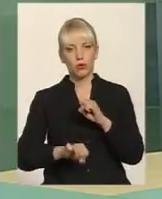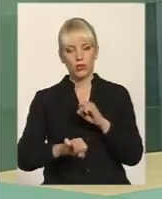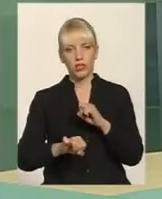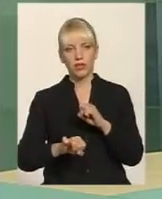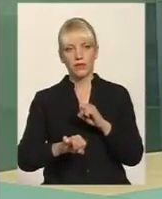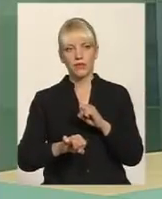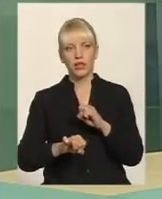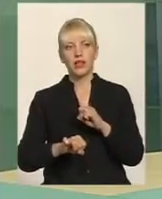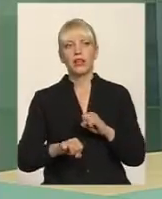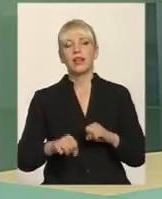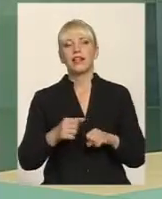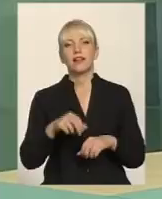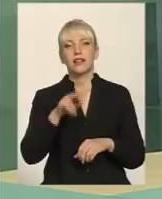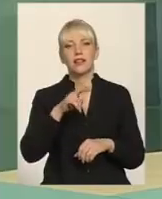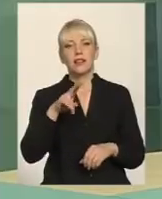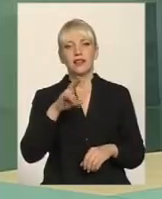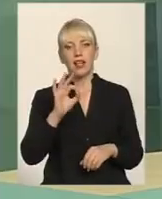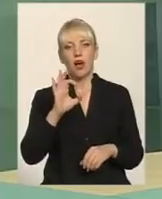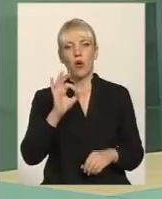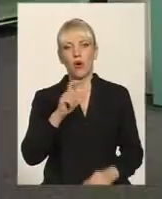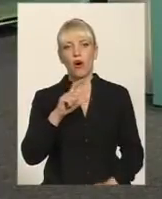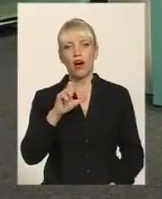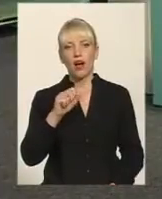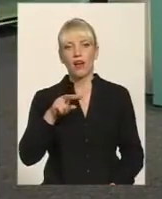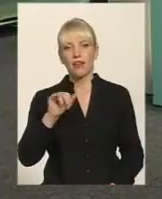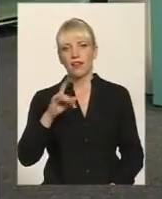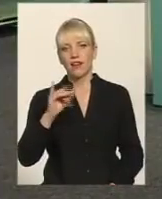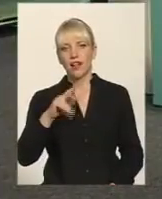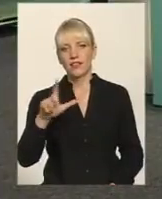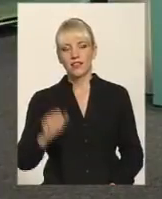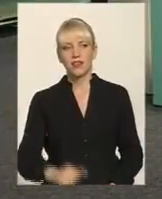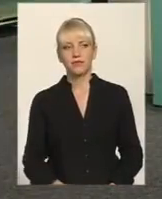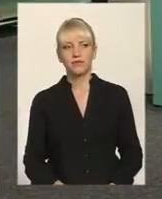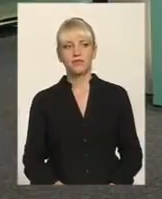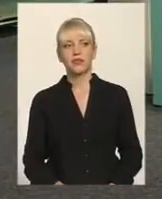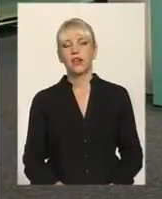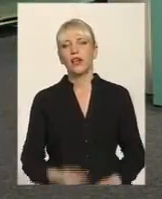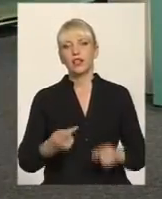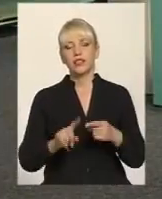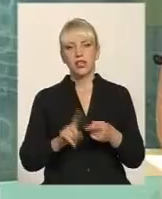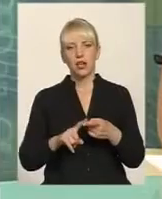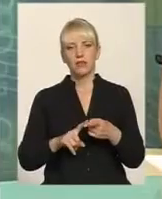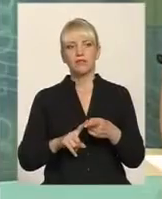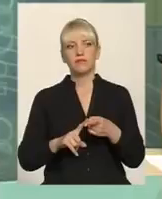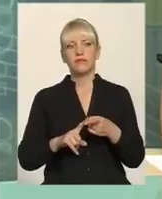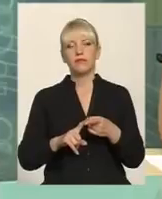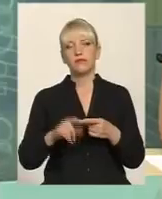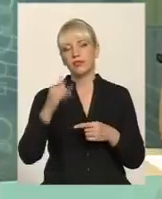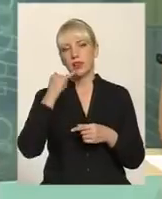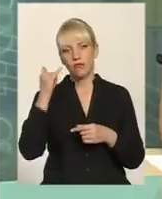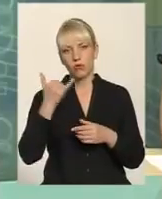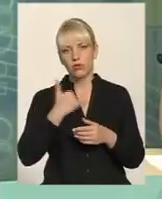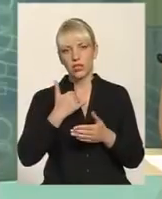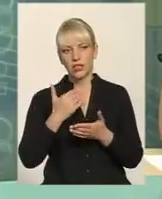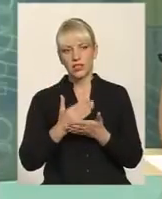правильним словом, де олігархізація. У нас є перший телефонний дзвінок. Нагадую, працюємо в прямому ефірі. Телефон для зв'язку незміни